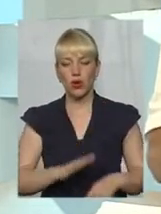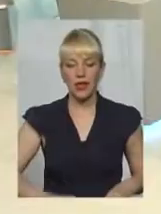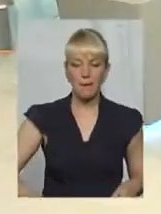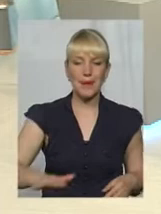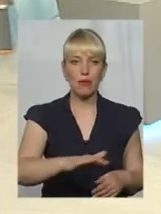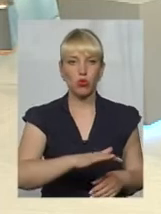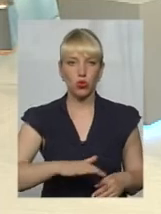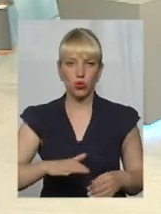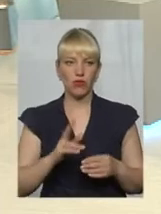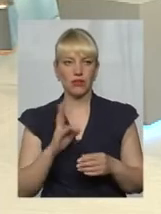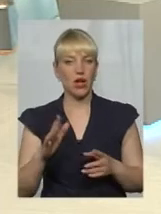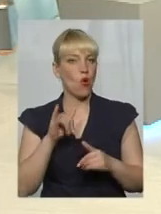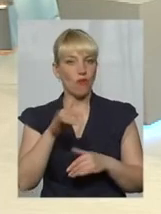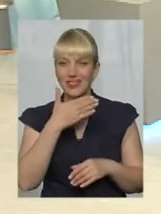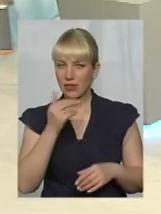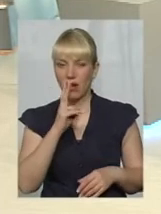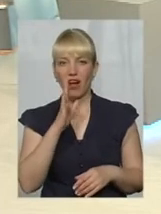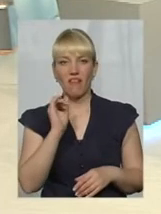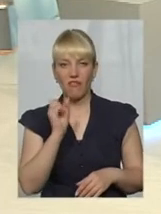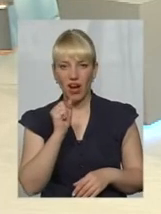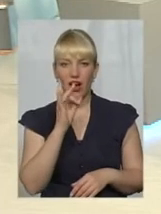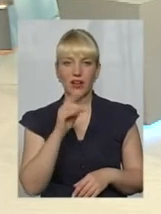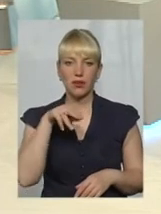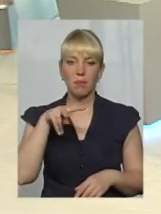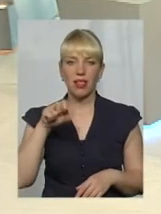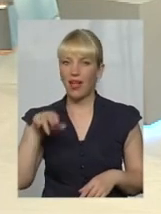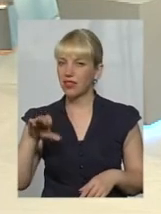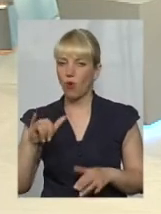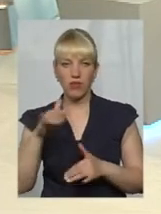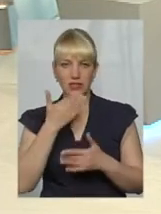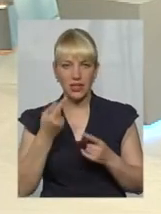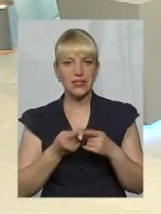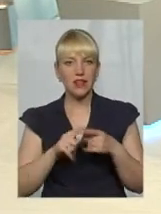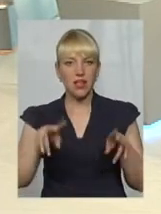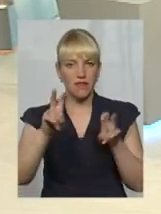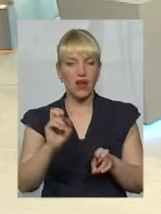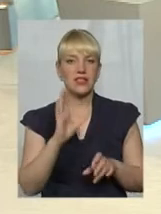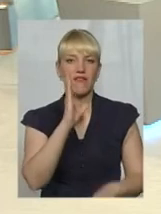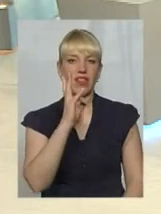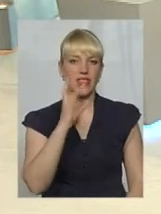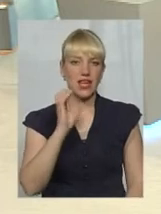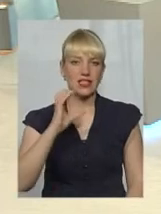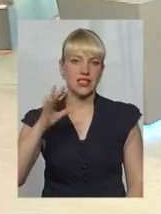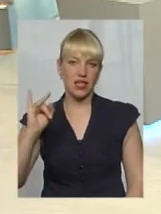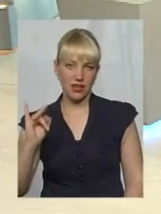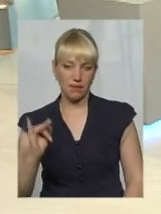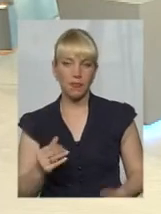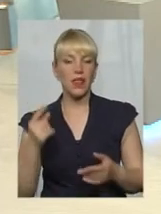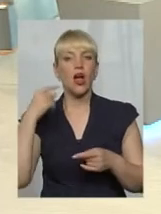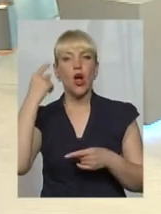внески. Тобто, бо у вас немає квартплата в ОСБВ. У вас це називається внески. Тобто, логіка яка? Ми собі вирішили,